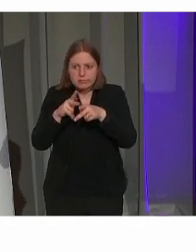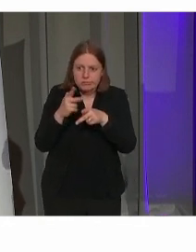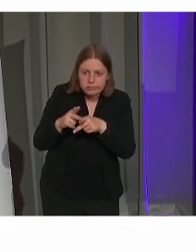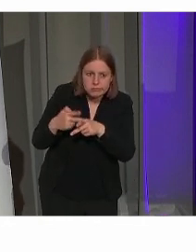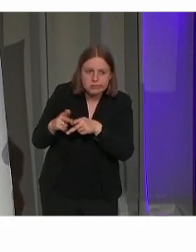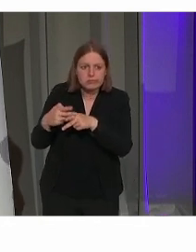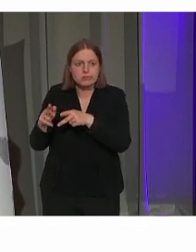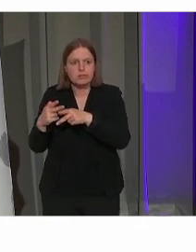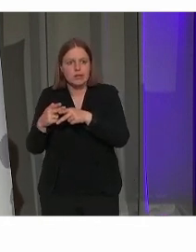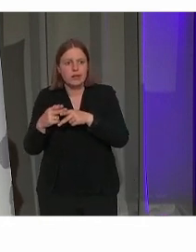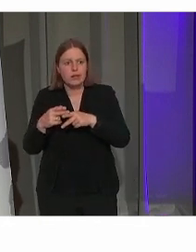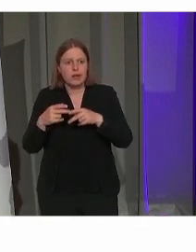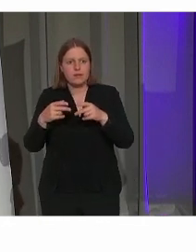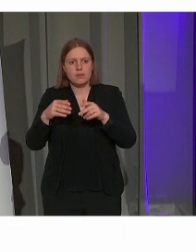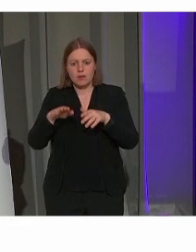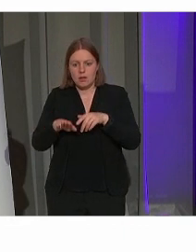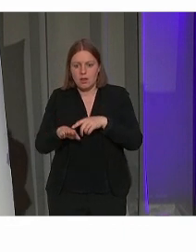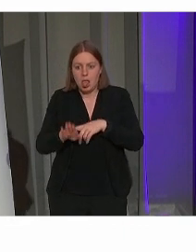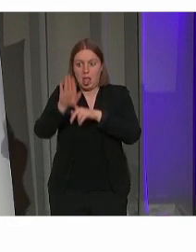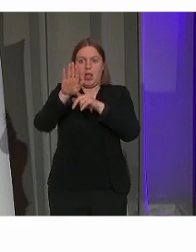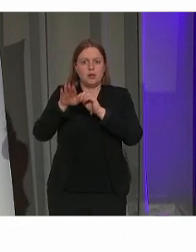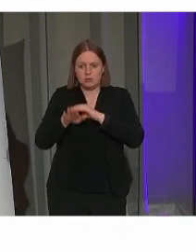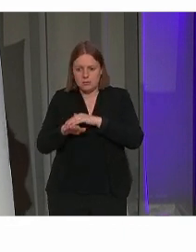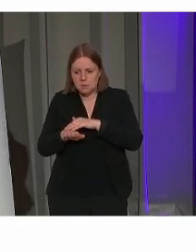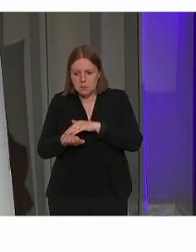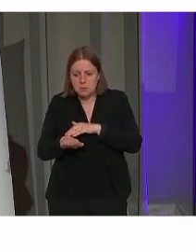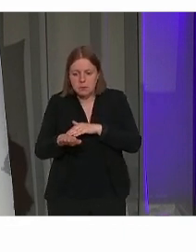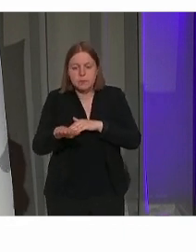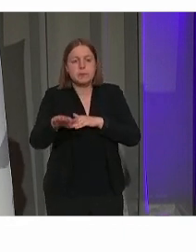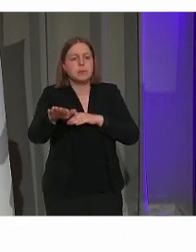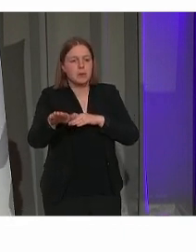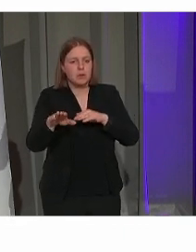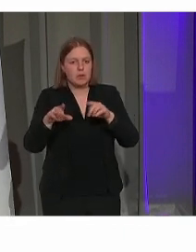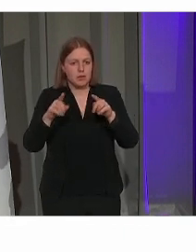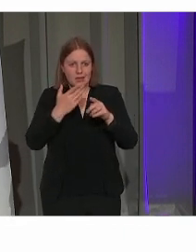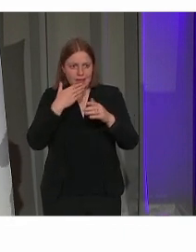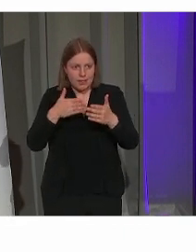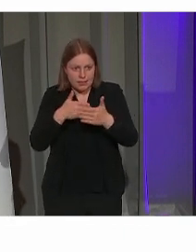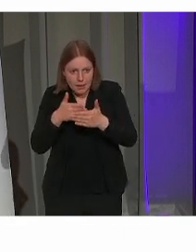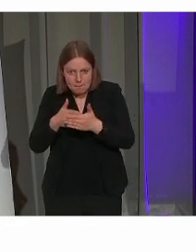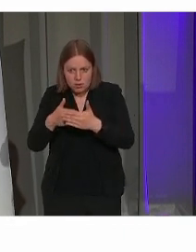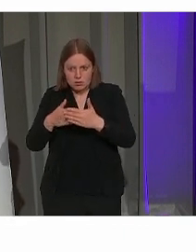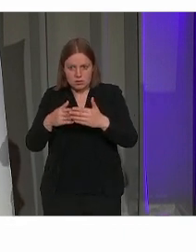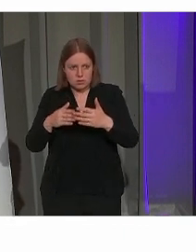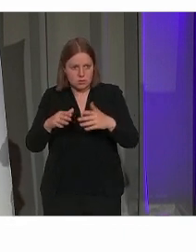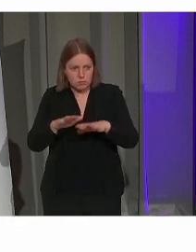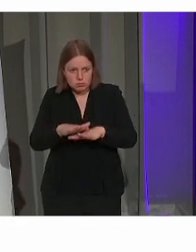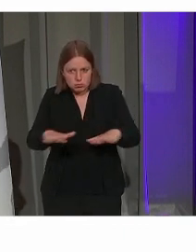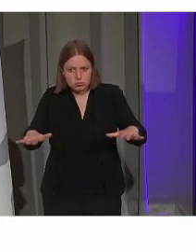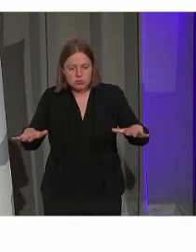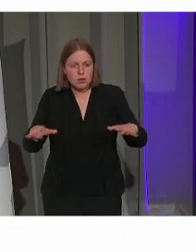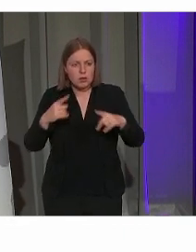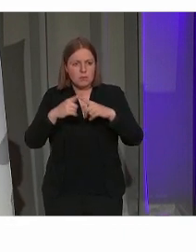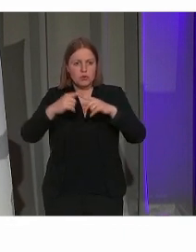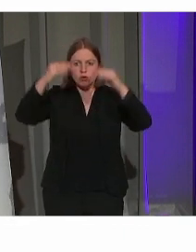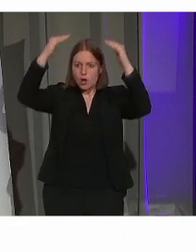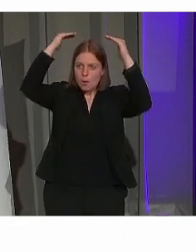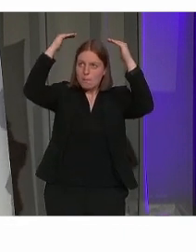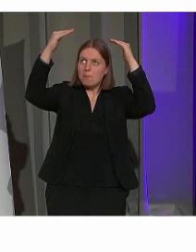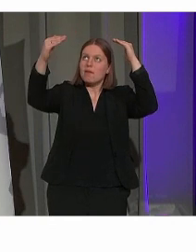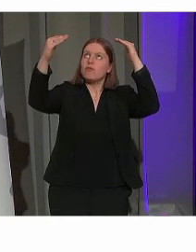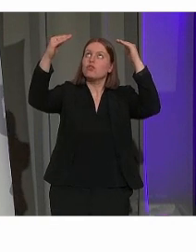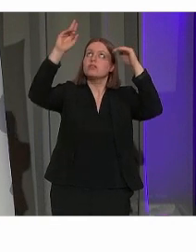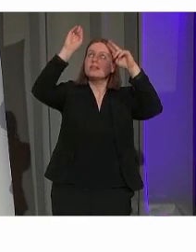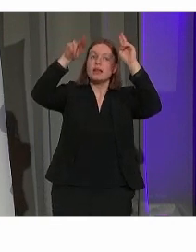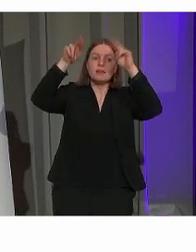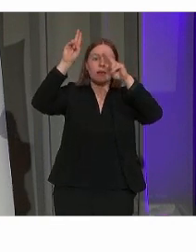veel zachter helland vlak is. Hebben we eigenlijk drempeloos gemaakt. Hebben we een heel prachtige plafondschildering op de